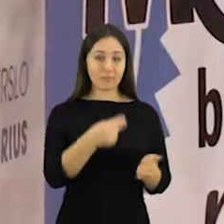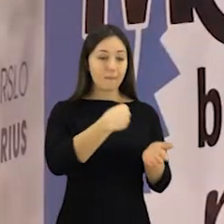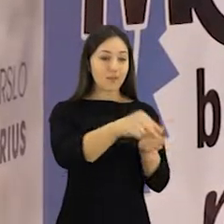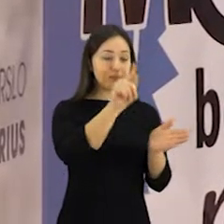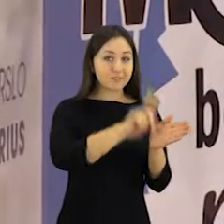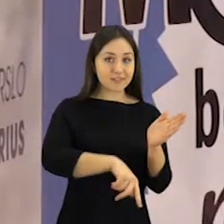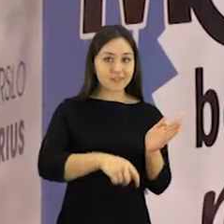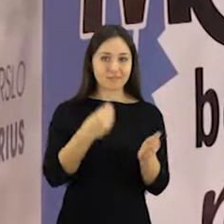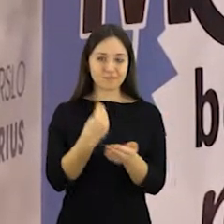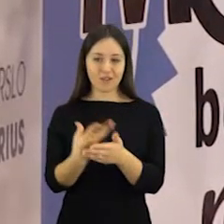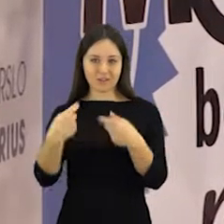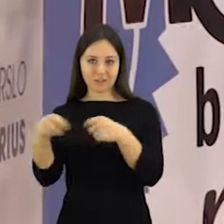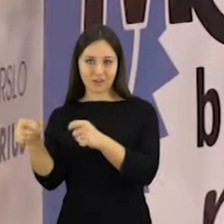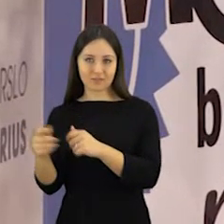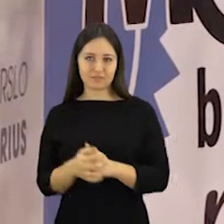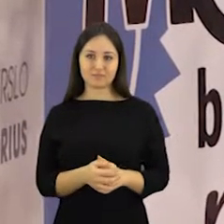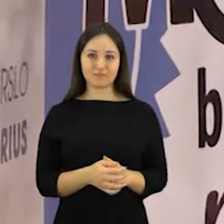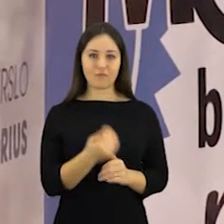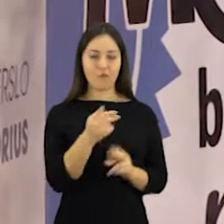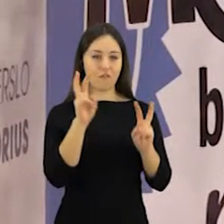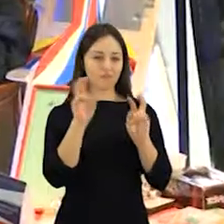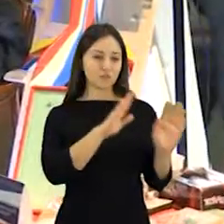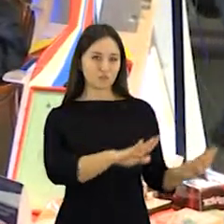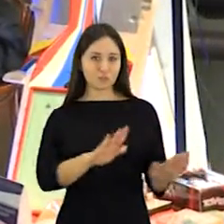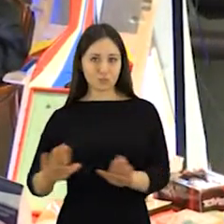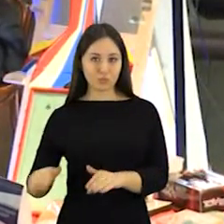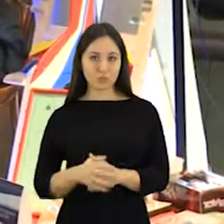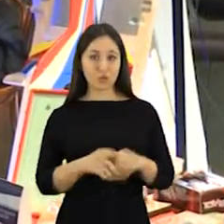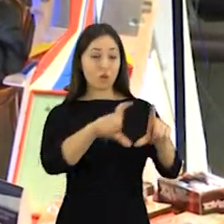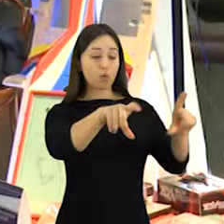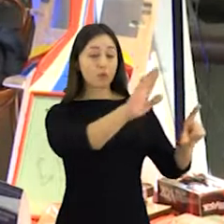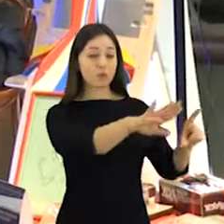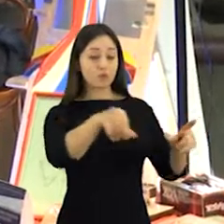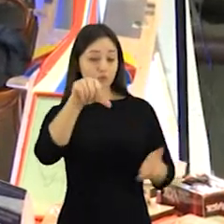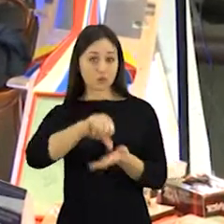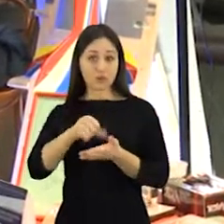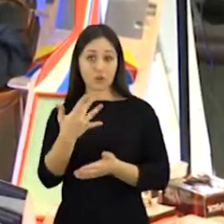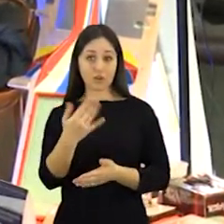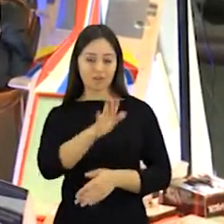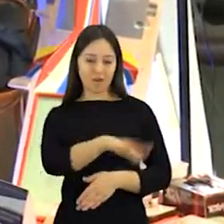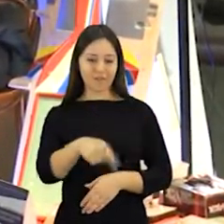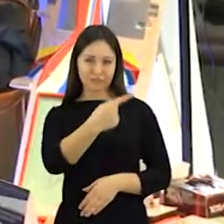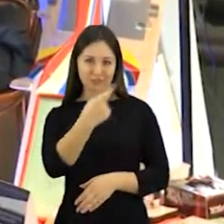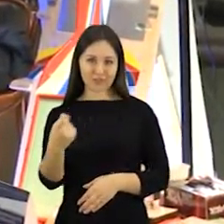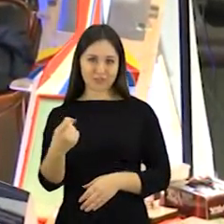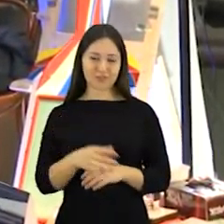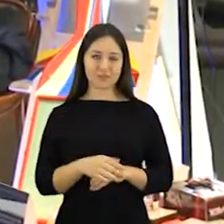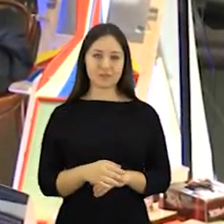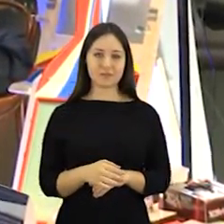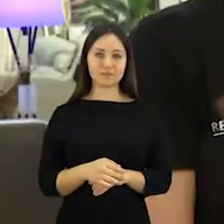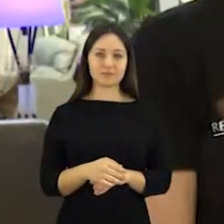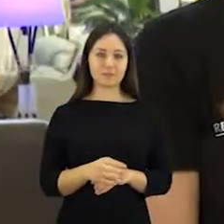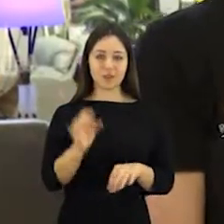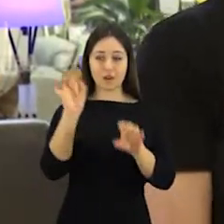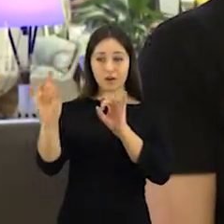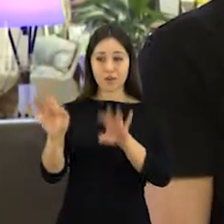Pigiau pirkia, brangiau parduoda. Tai mokomųjų bendrovų mugė. Joje daugiau nei šimtas mokyklos suole dar sėdinčių gamintojų ir prekybininkų.